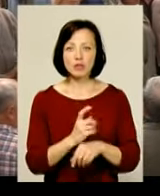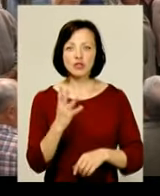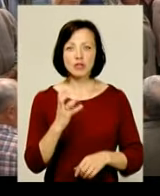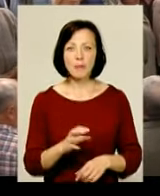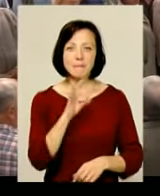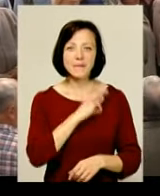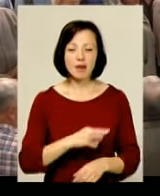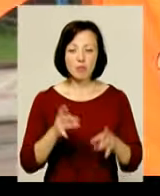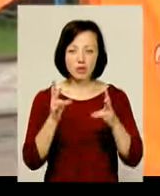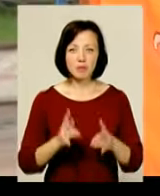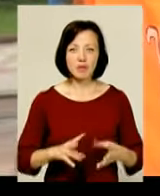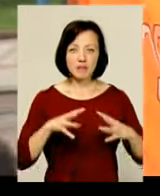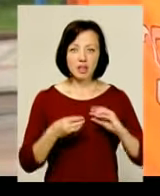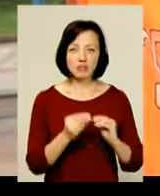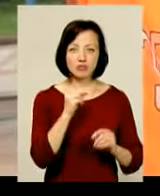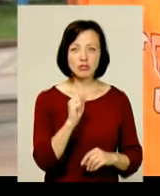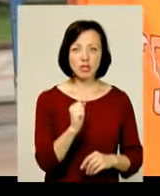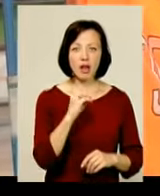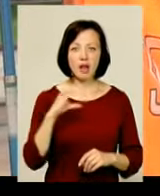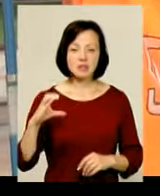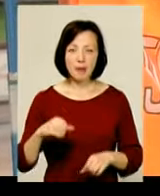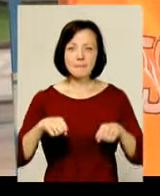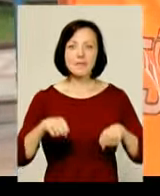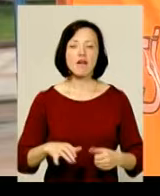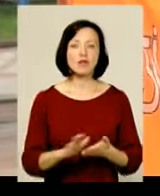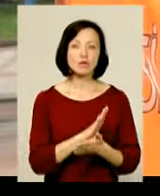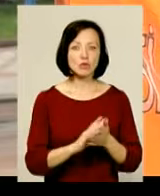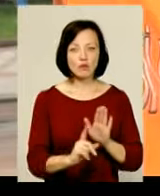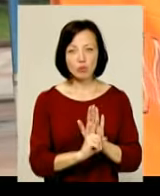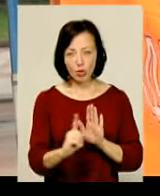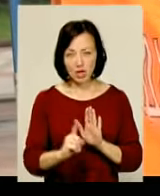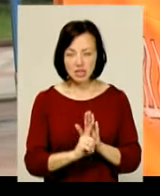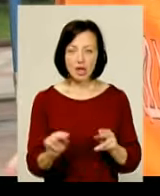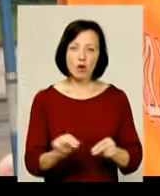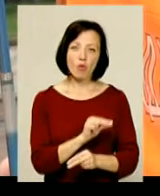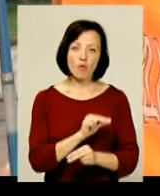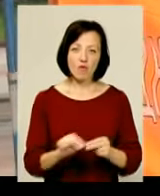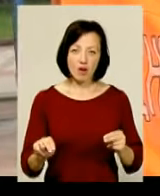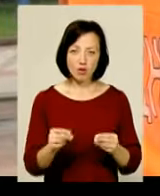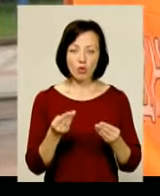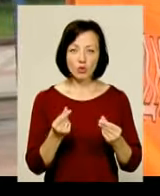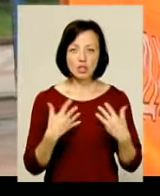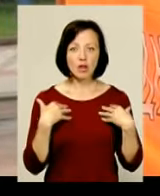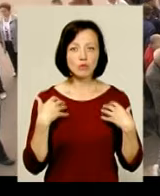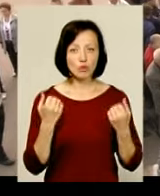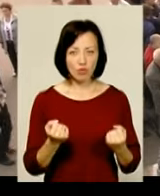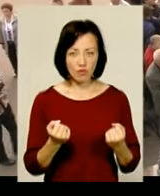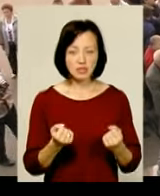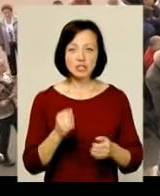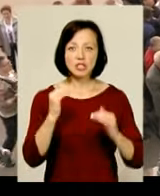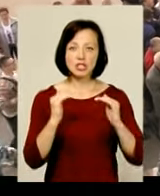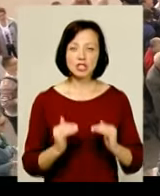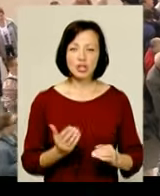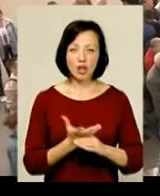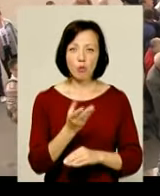потерпілих насадок Чорнобильської катастрофи. Право на безкоштовний проїзд, лікувальні кошти на оздоровлення, знижки на